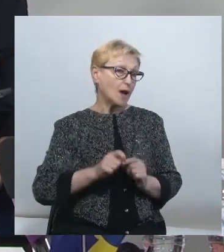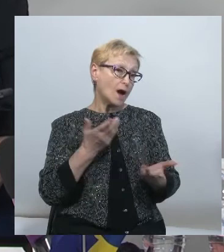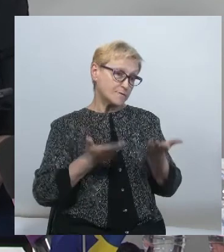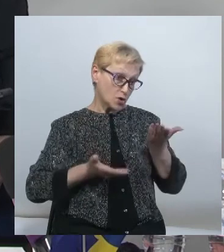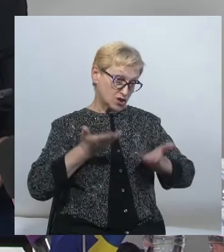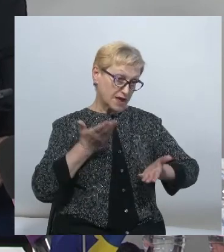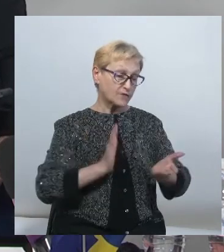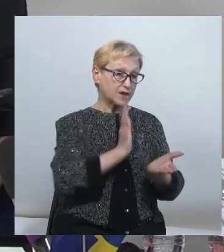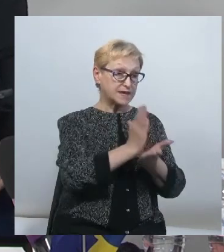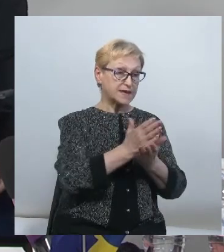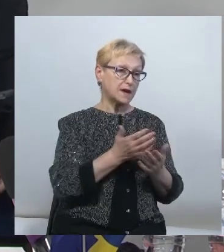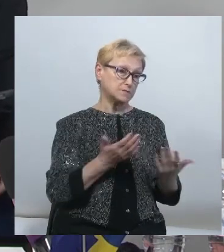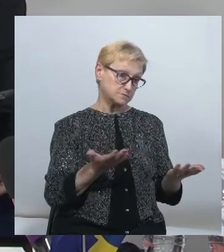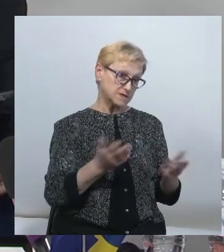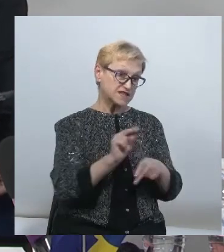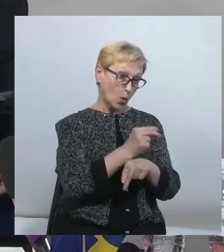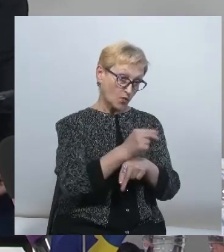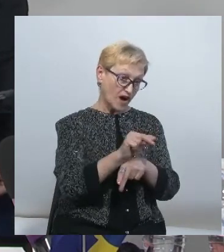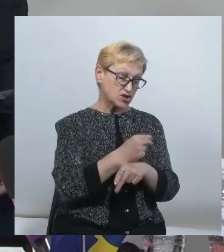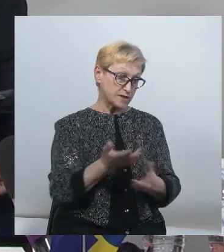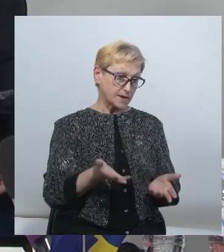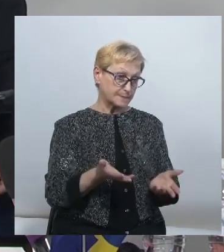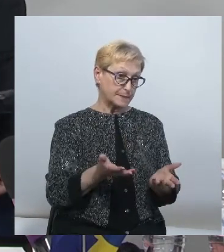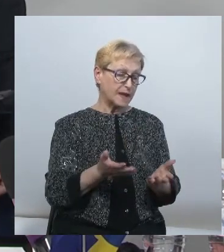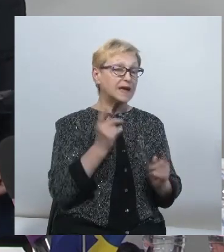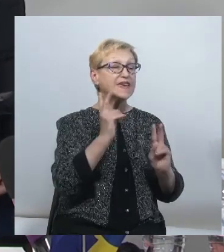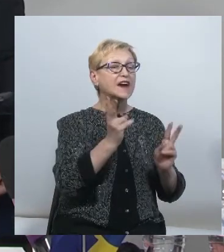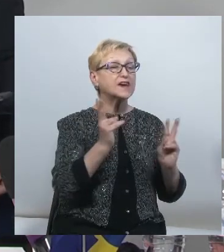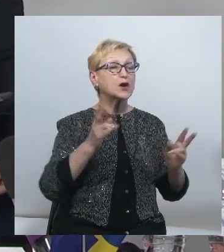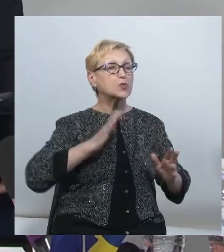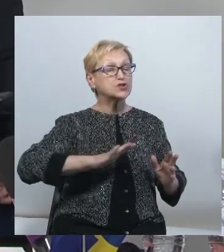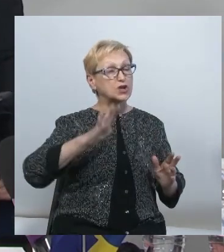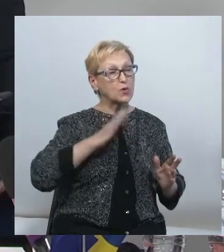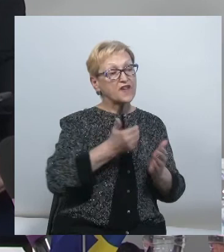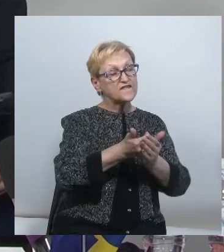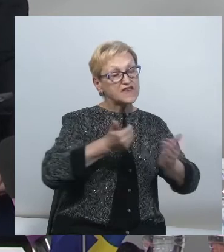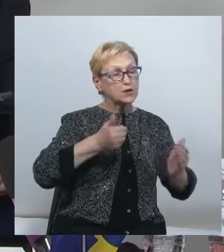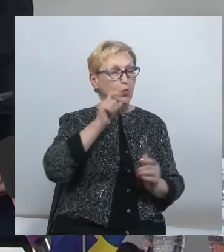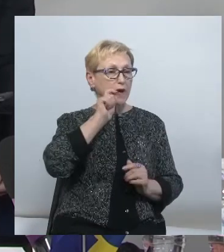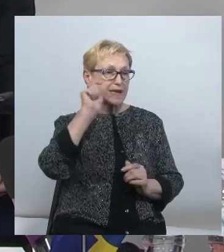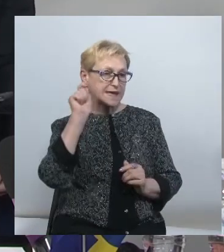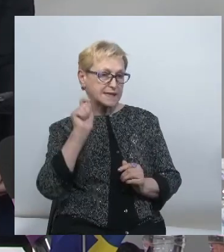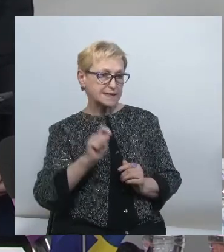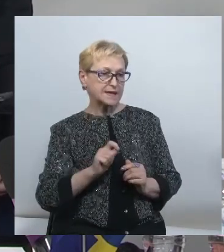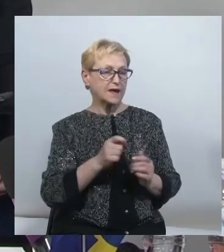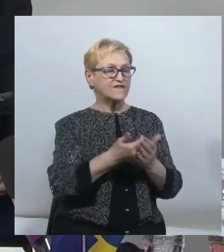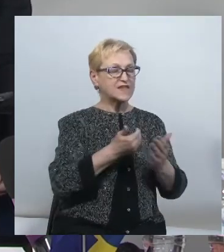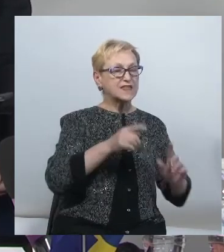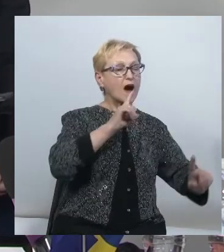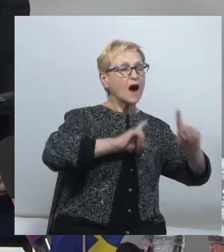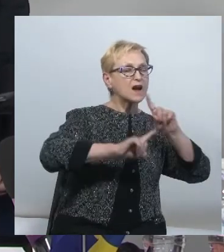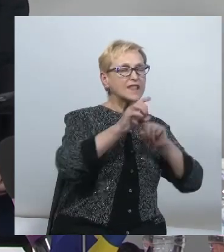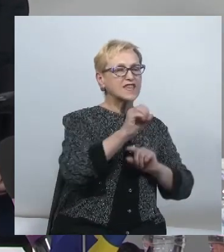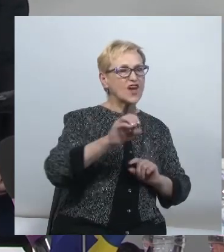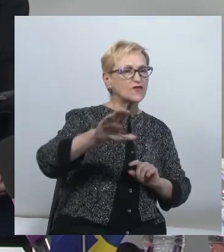також певні зауваження, власне, пані Галину, які очікування від України, від представництв ЄС, та Ради Європи, і, власне,